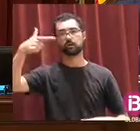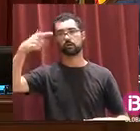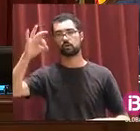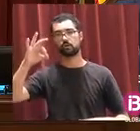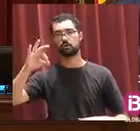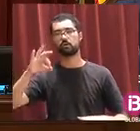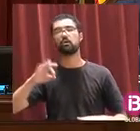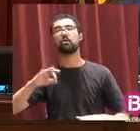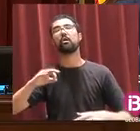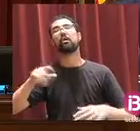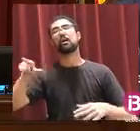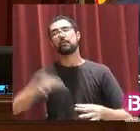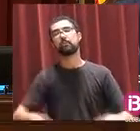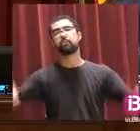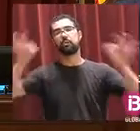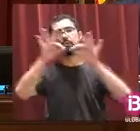Balears. Té la paraula, senyora Camargo.